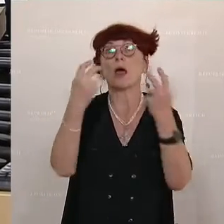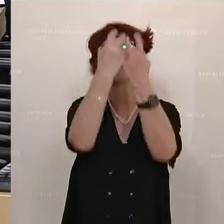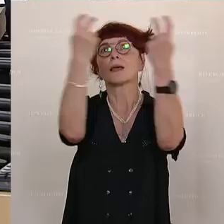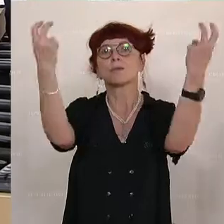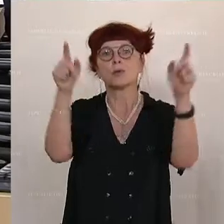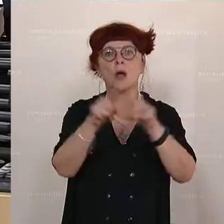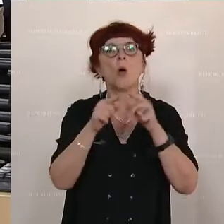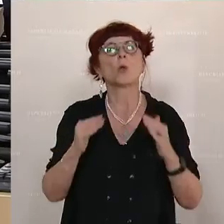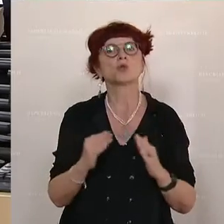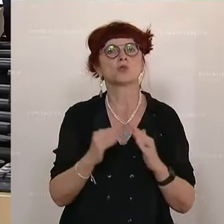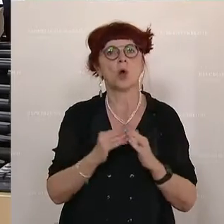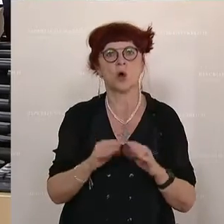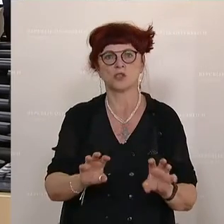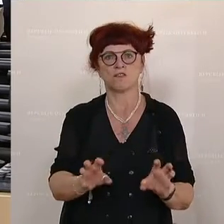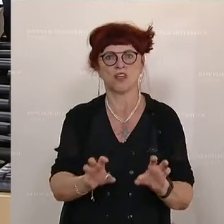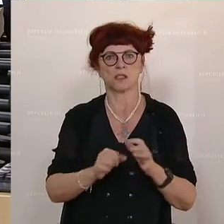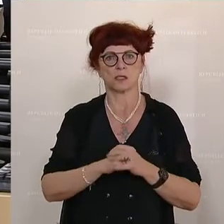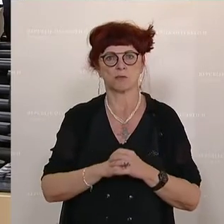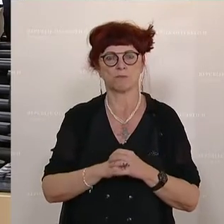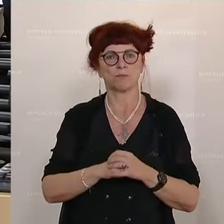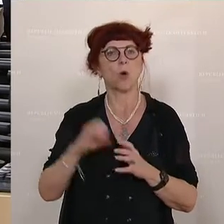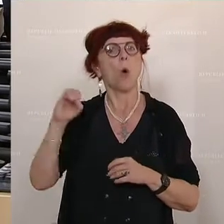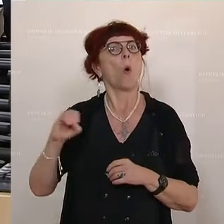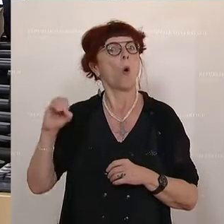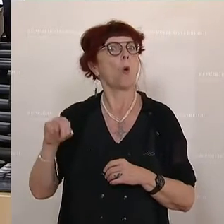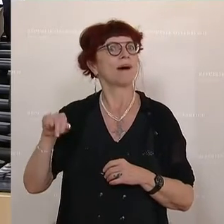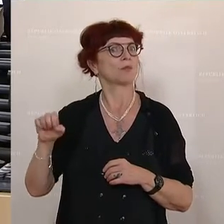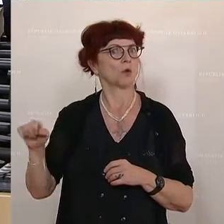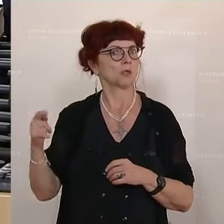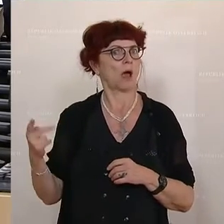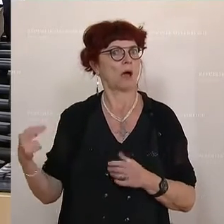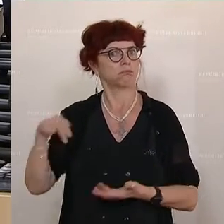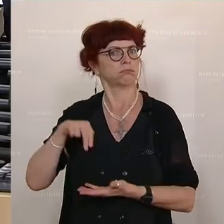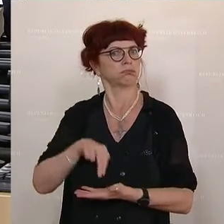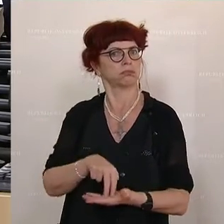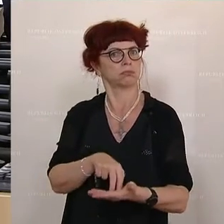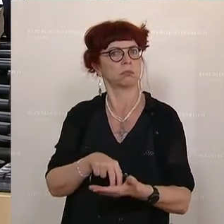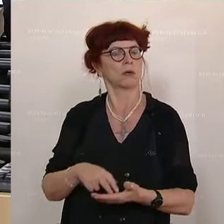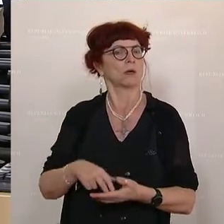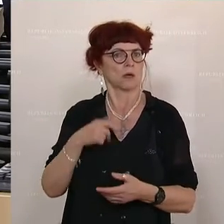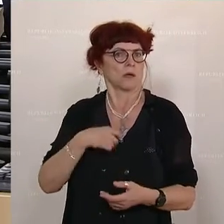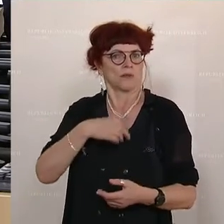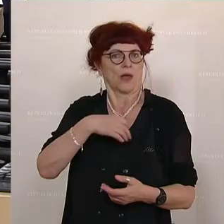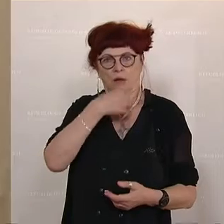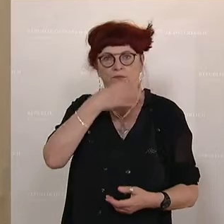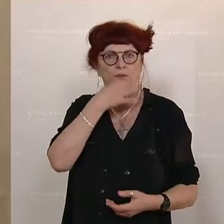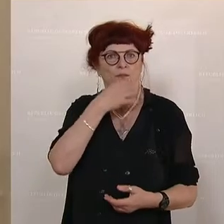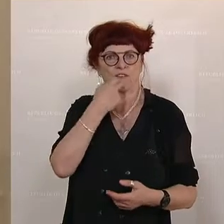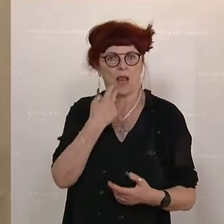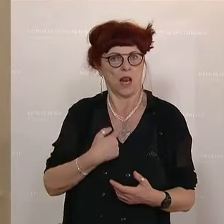Viele werden sich jetzt fragen, warum geht der Obernostra zum Rednerpult? Zum Thema Tierwohl als Touristiker und Unternehmer.